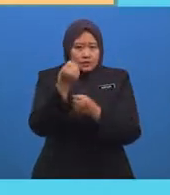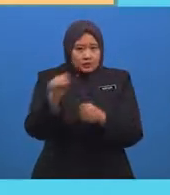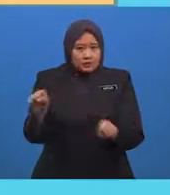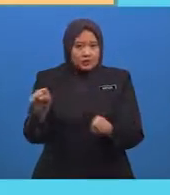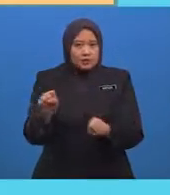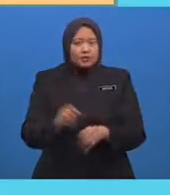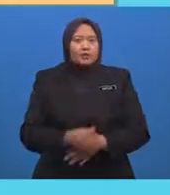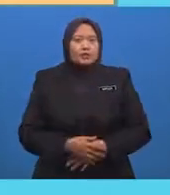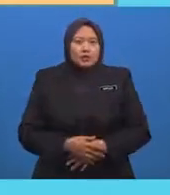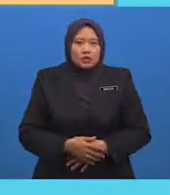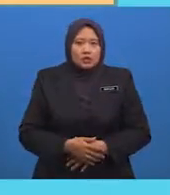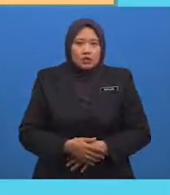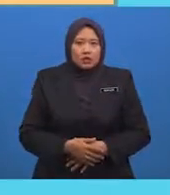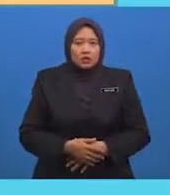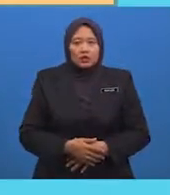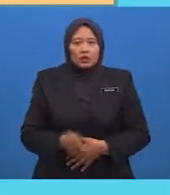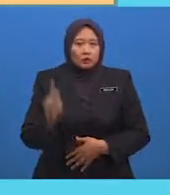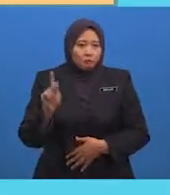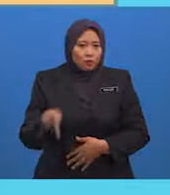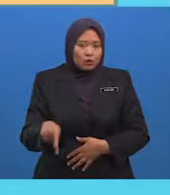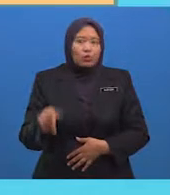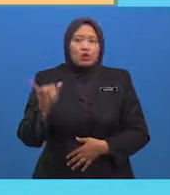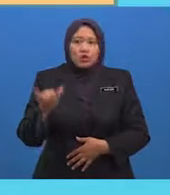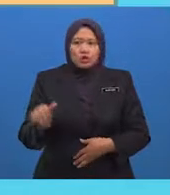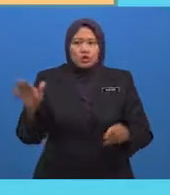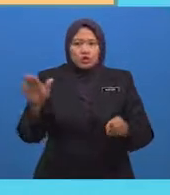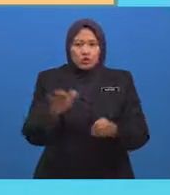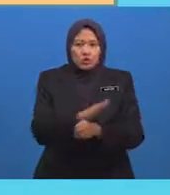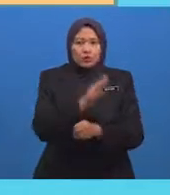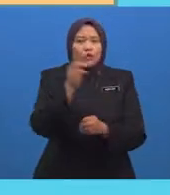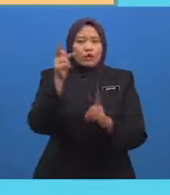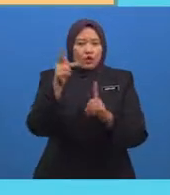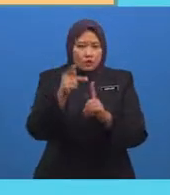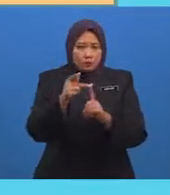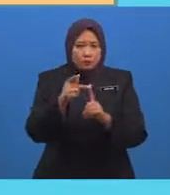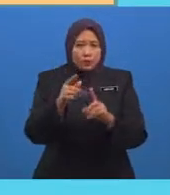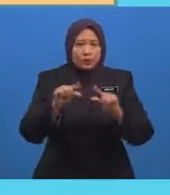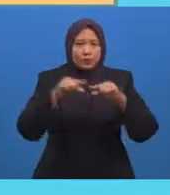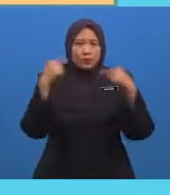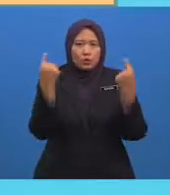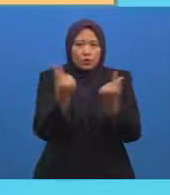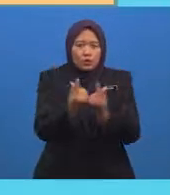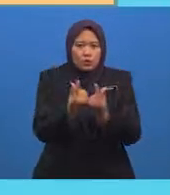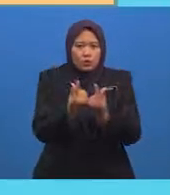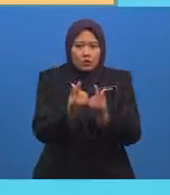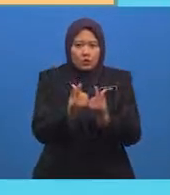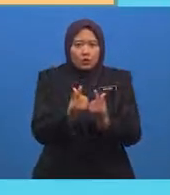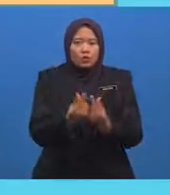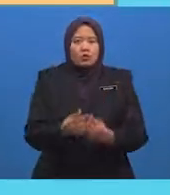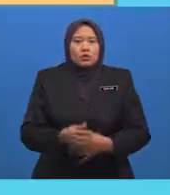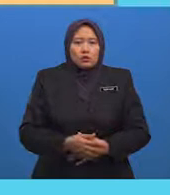golongan penuntut ilmu Kerana Masjid Menjadi tempat pertemuan umum